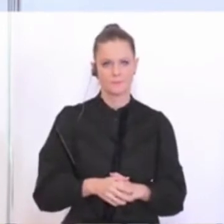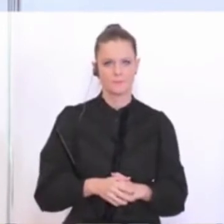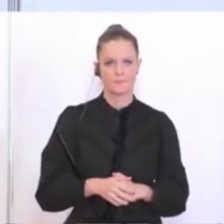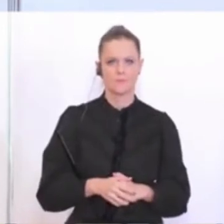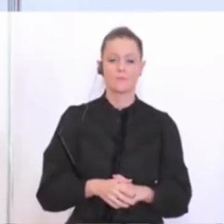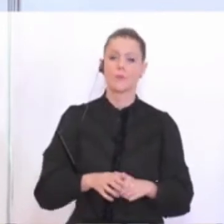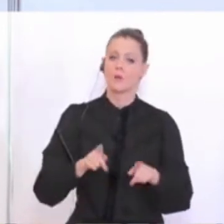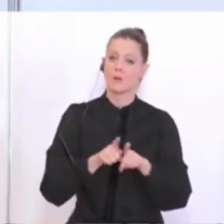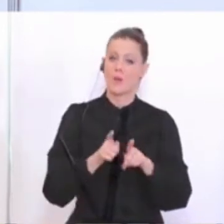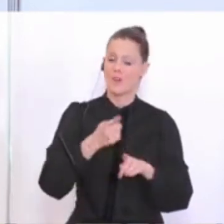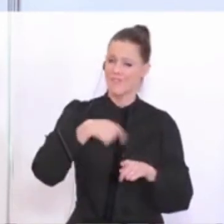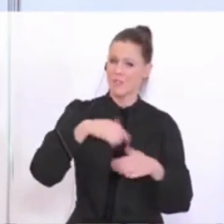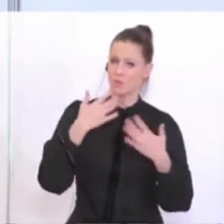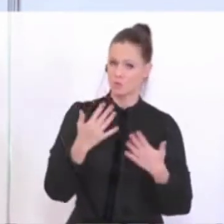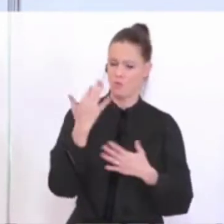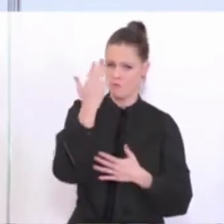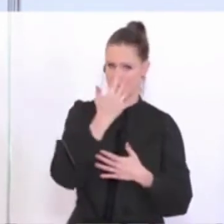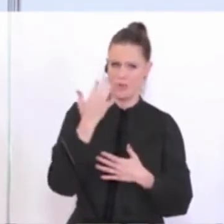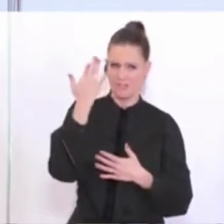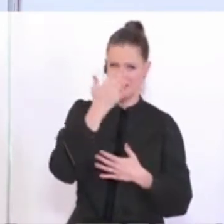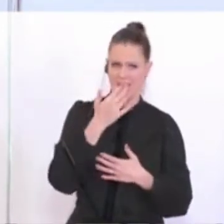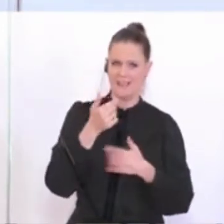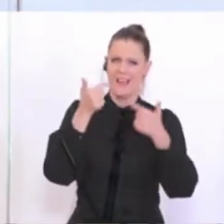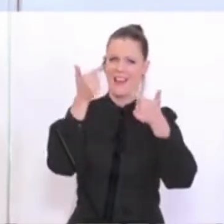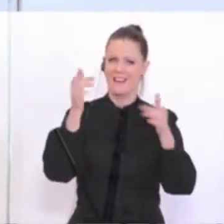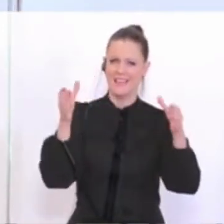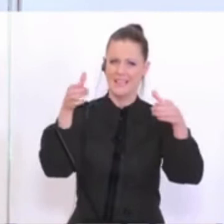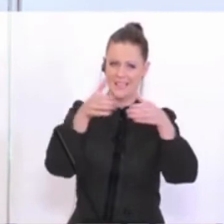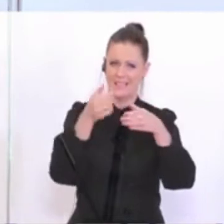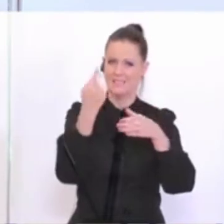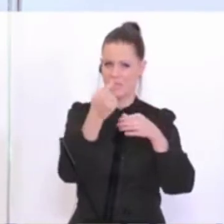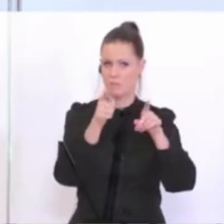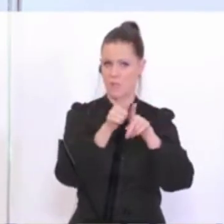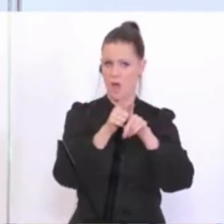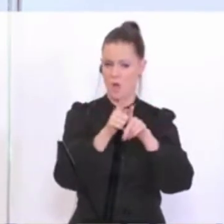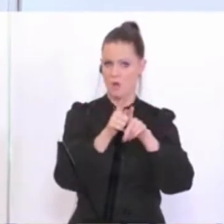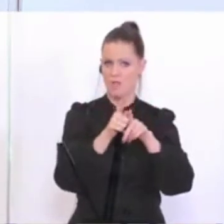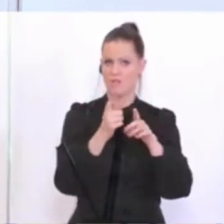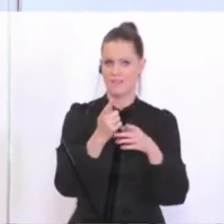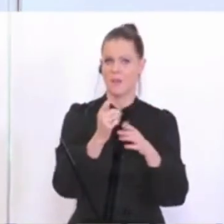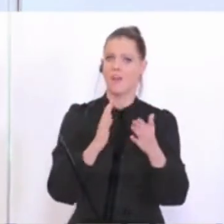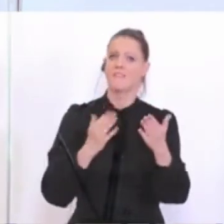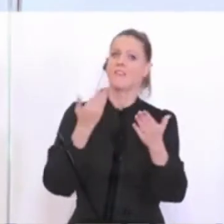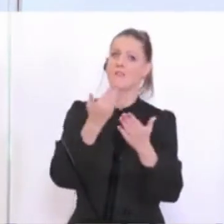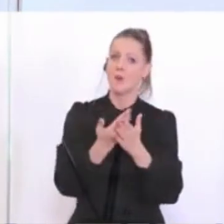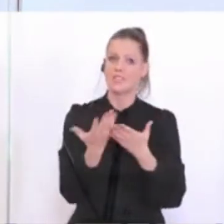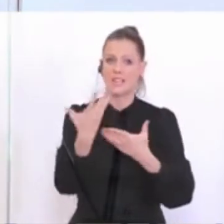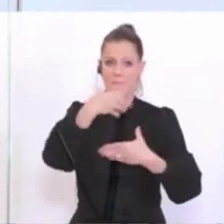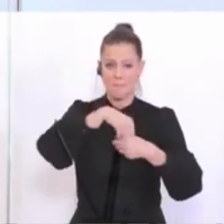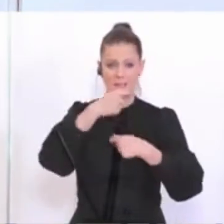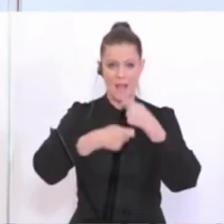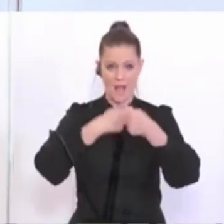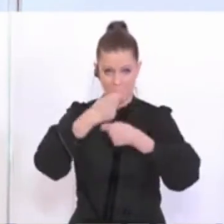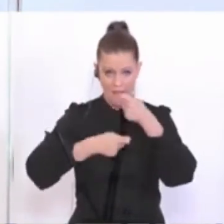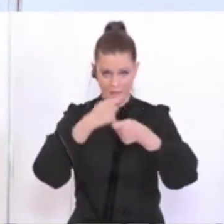Weitere hätten wir uns ja so vorgestellt, dass die Liga selber auch sich beteiligt an den Vorschlägen, die man dann wieder mit dem